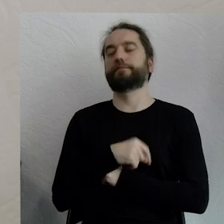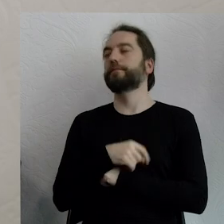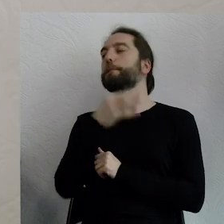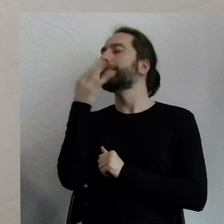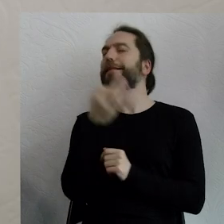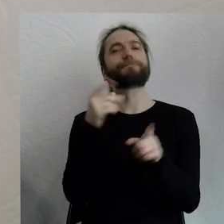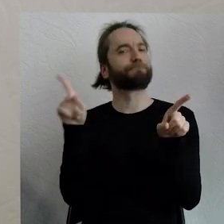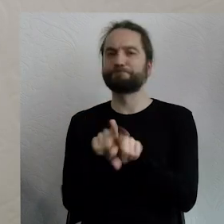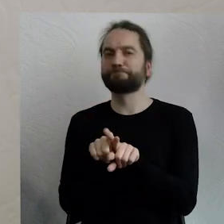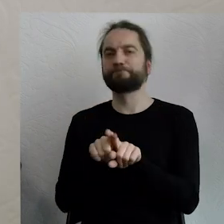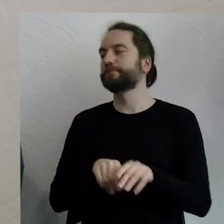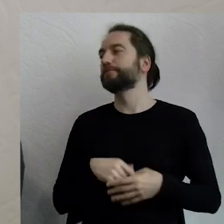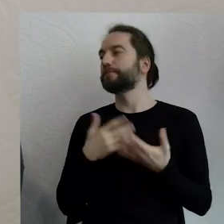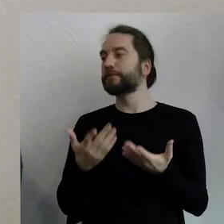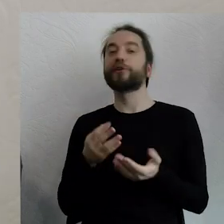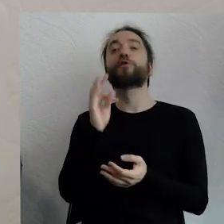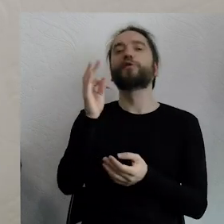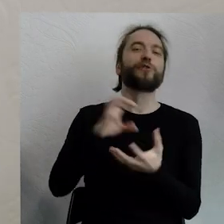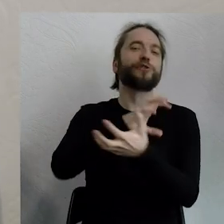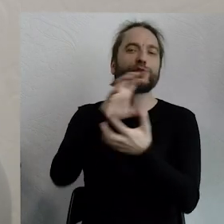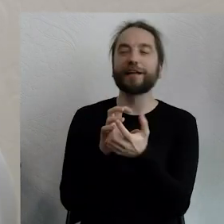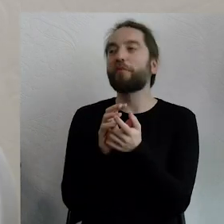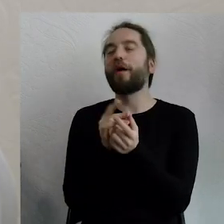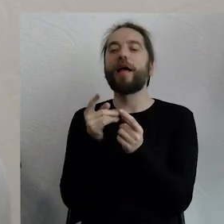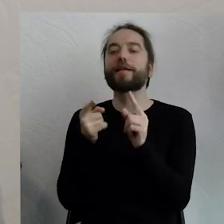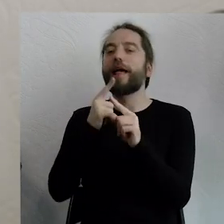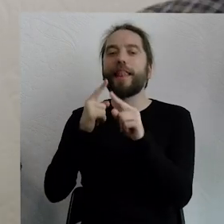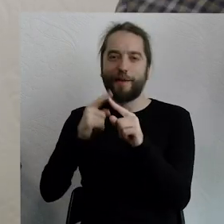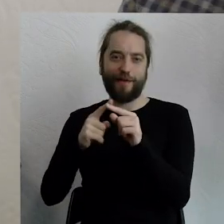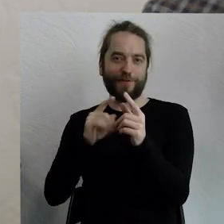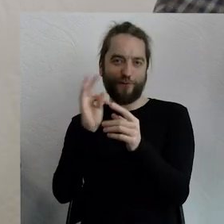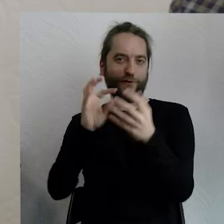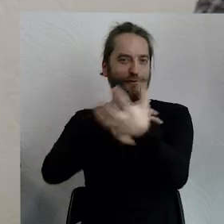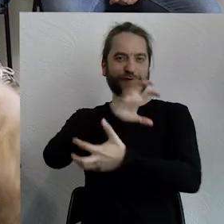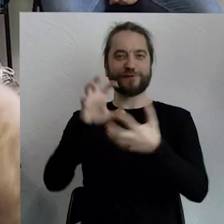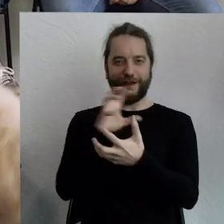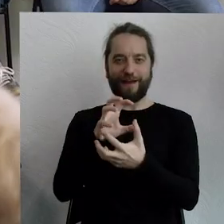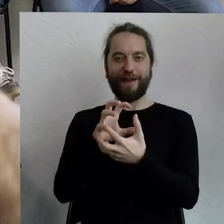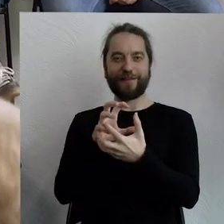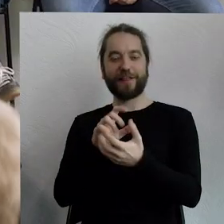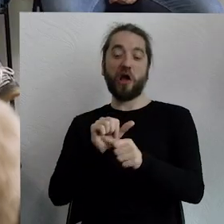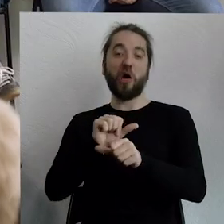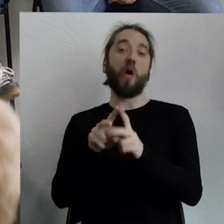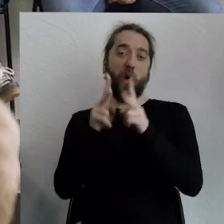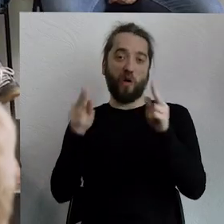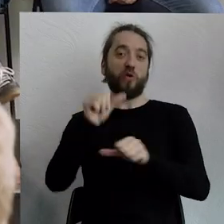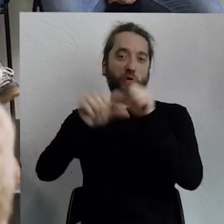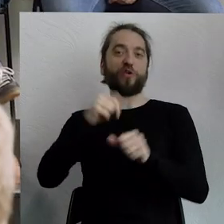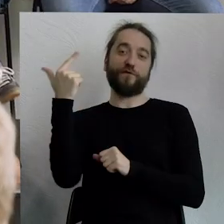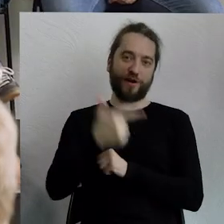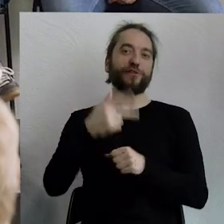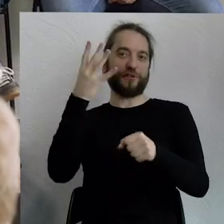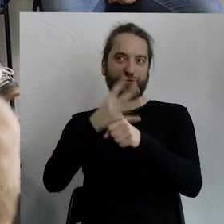pytanie. Twój świat albo jakiś wycinek świata Tobie najbliższy w tym 2040 roku i